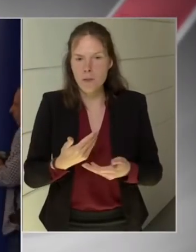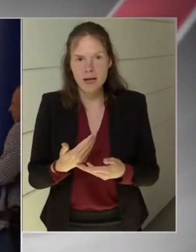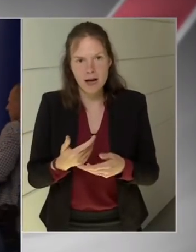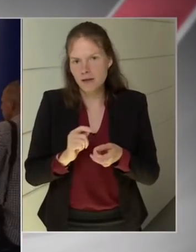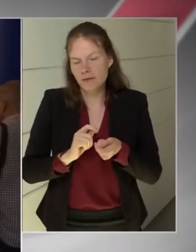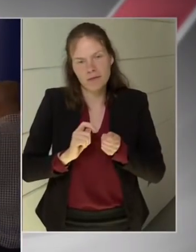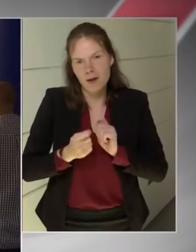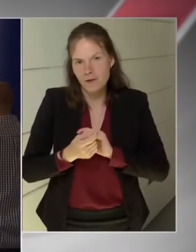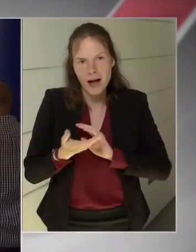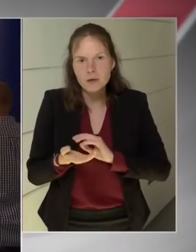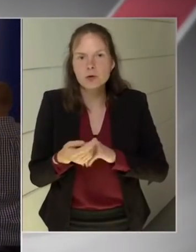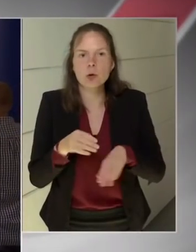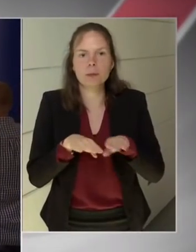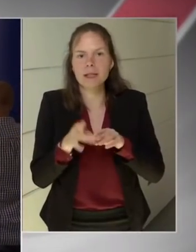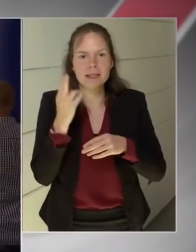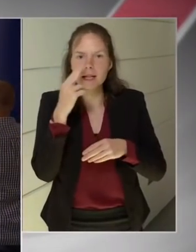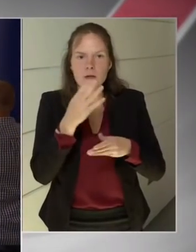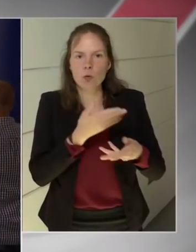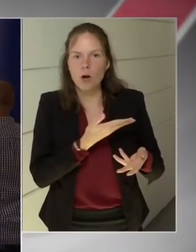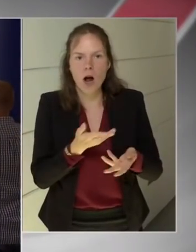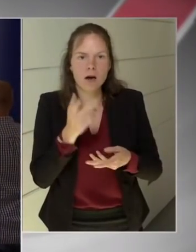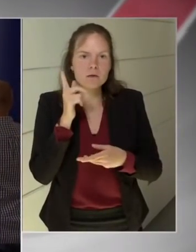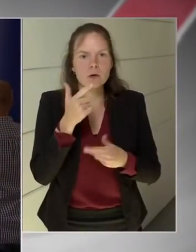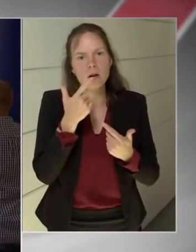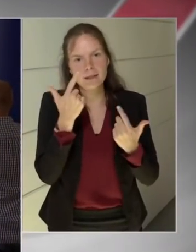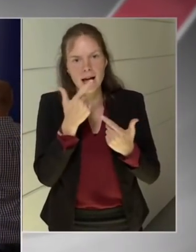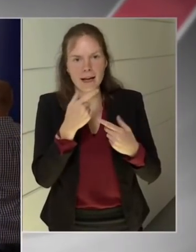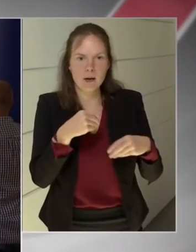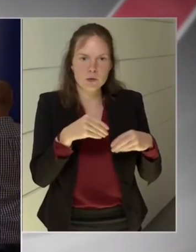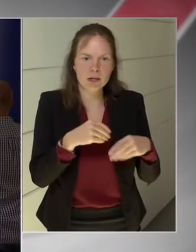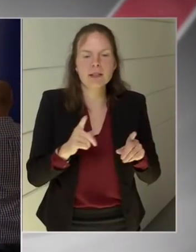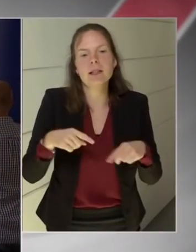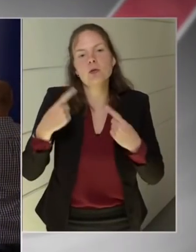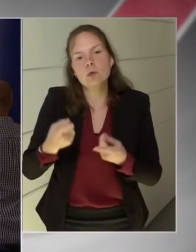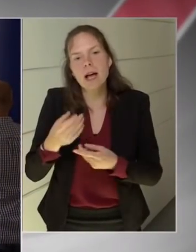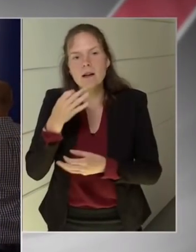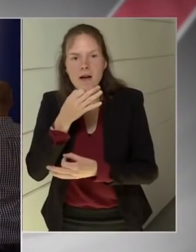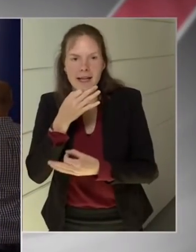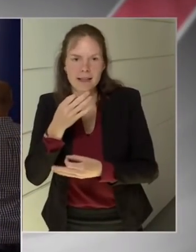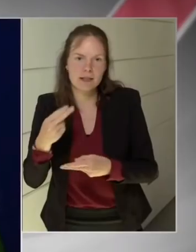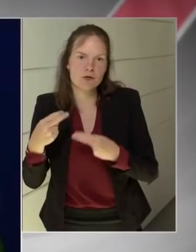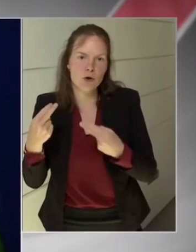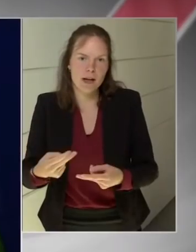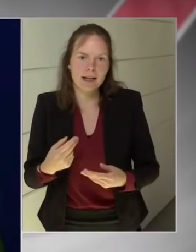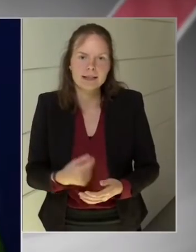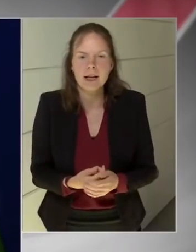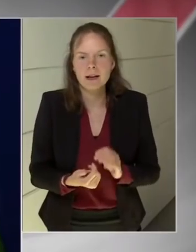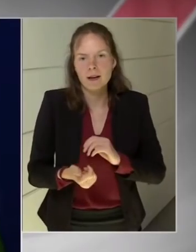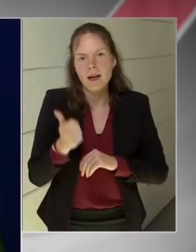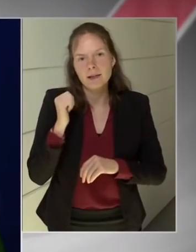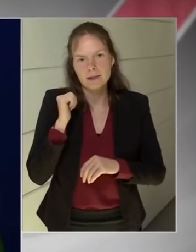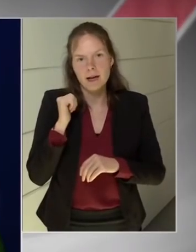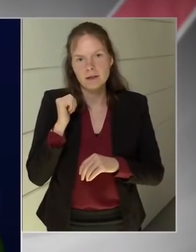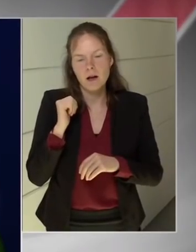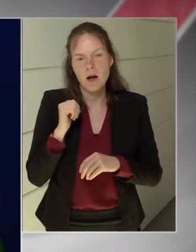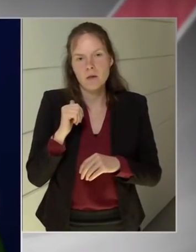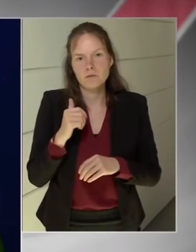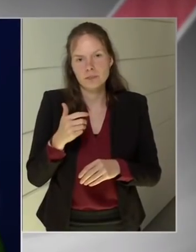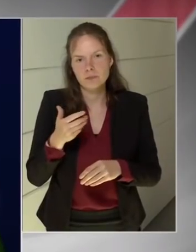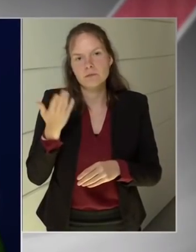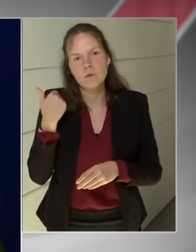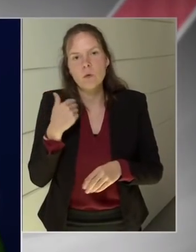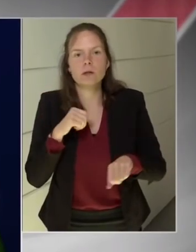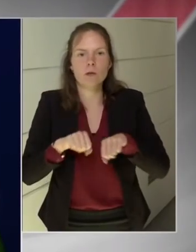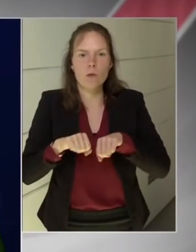miniszterelnökséget vezető miniszter, és Nagy Márton gazdaságfejlesztésért felelős miniszterúrak is. A menet annyiban viszont nem